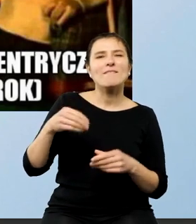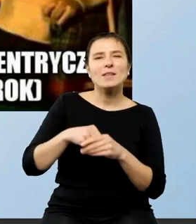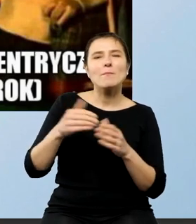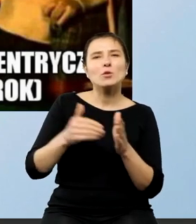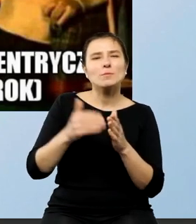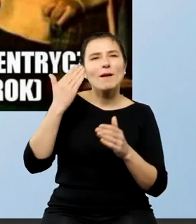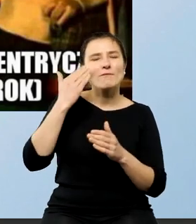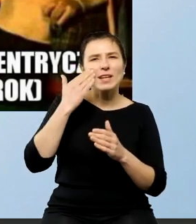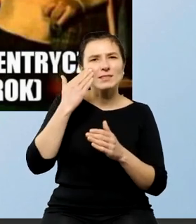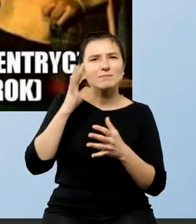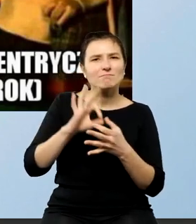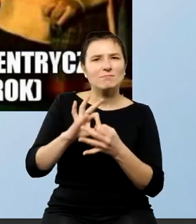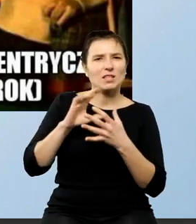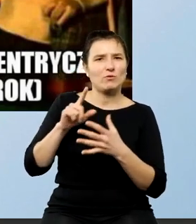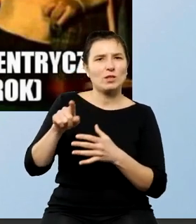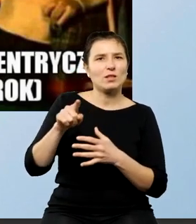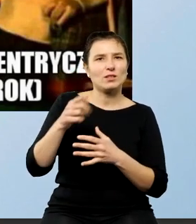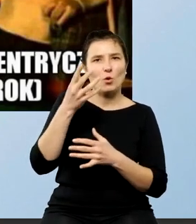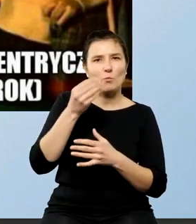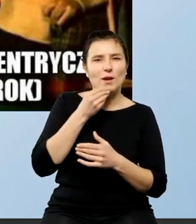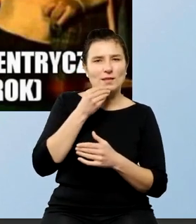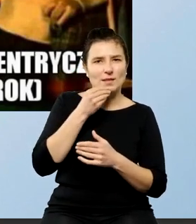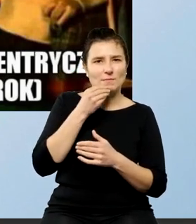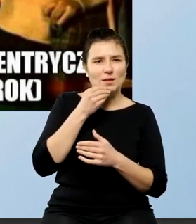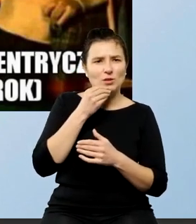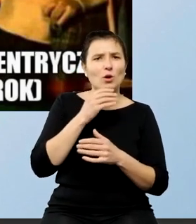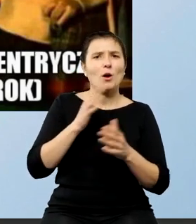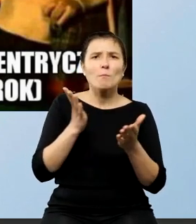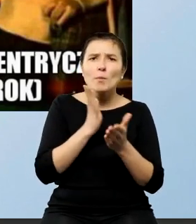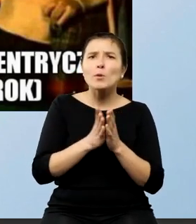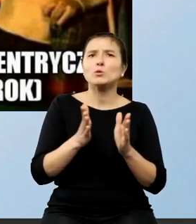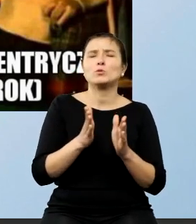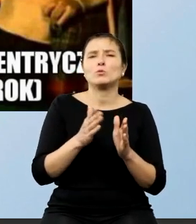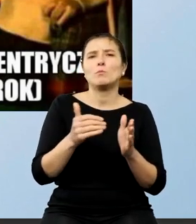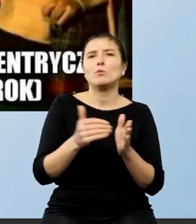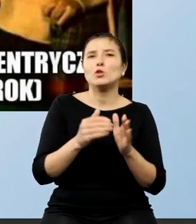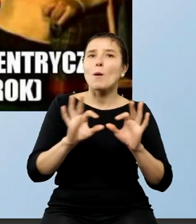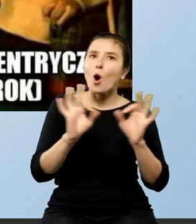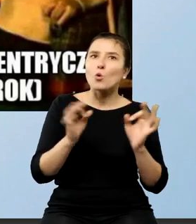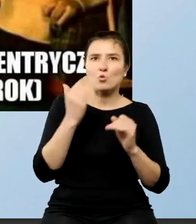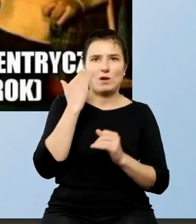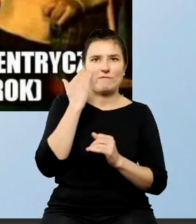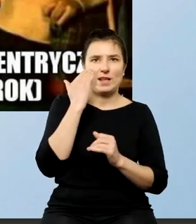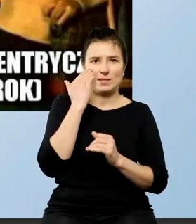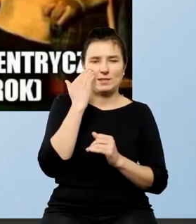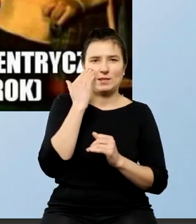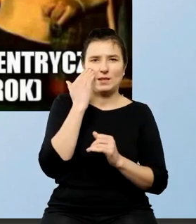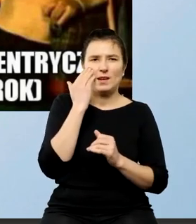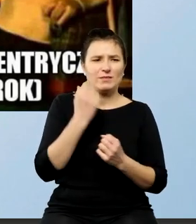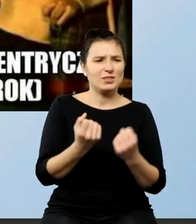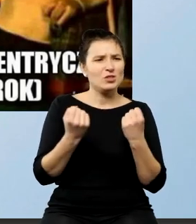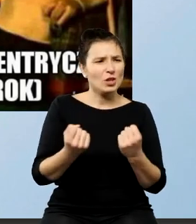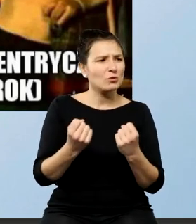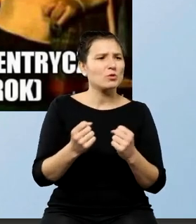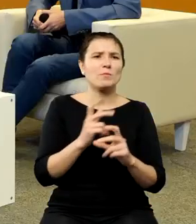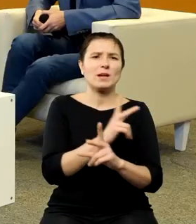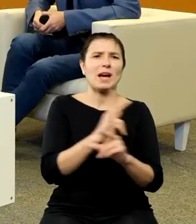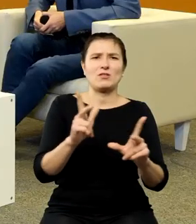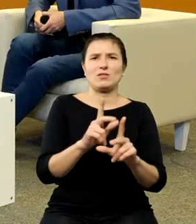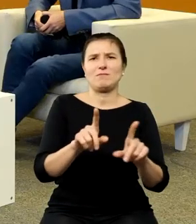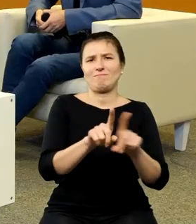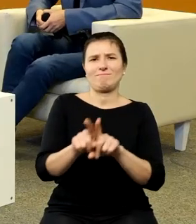jakby tej która się odnosi bezpośrednio do obrazka że ciężko powiedzieć czy one dla wszystkich są jednakowo śmieszne